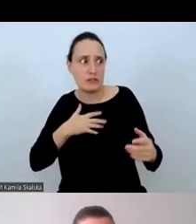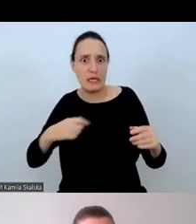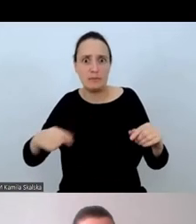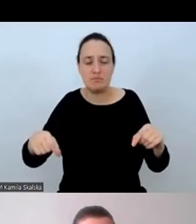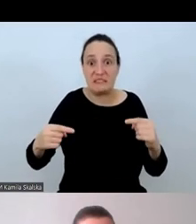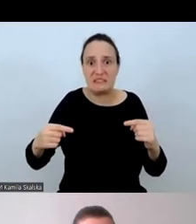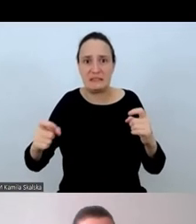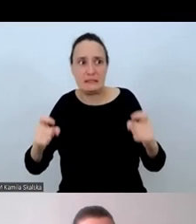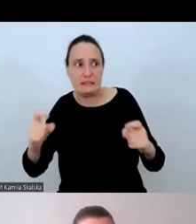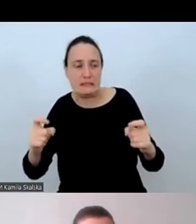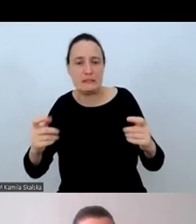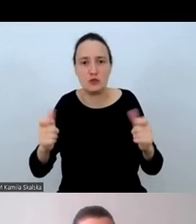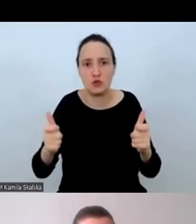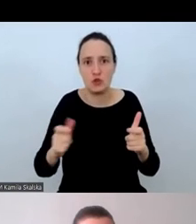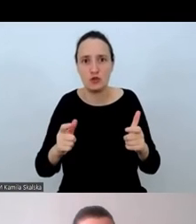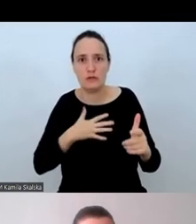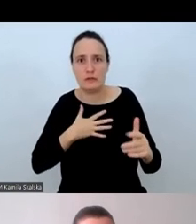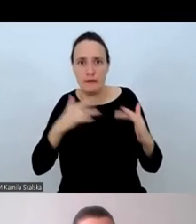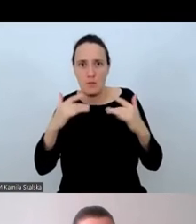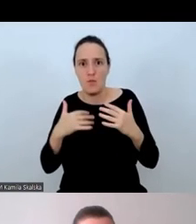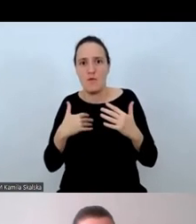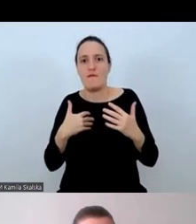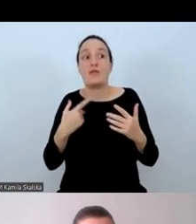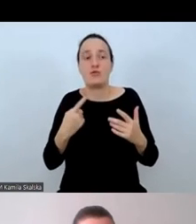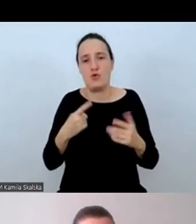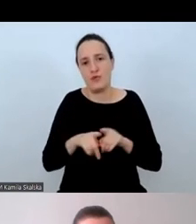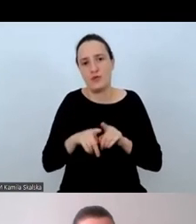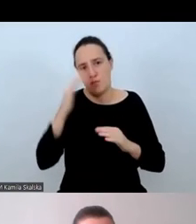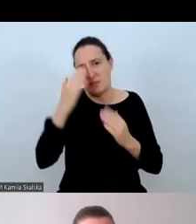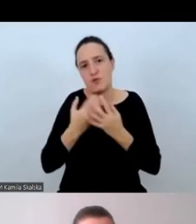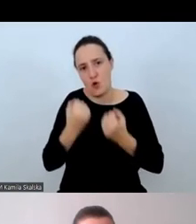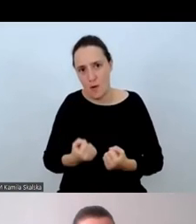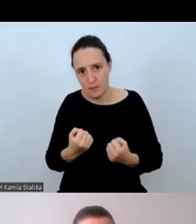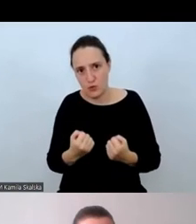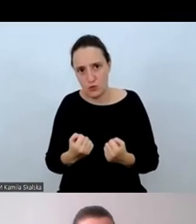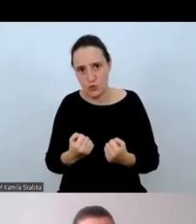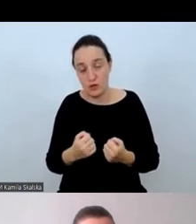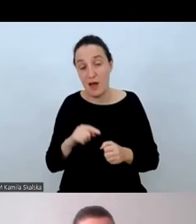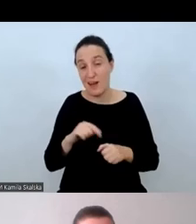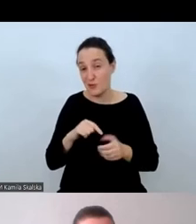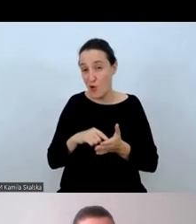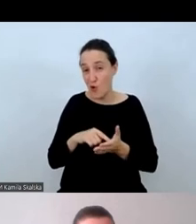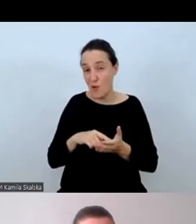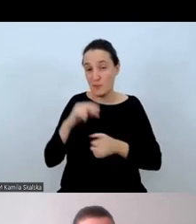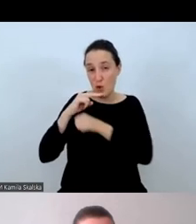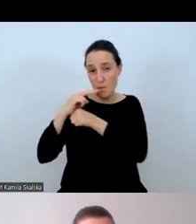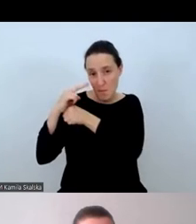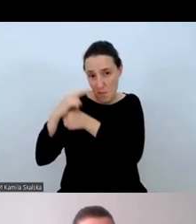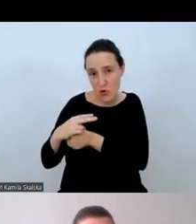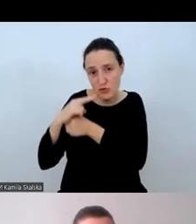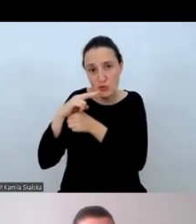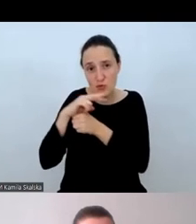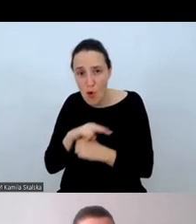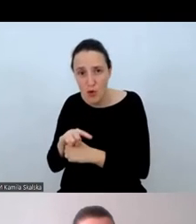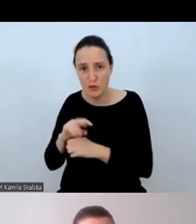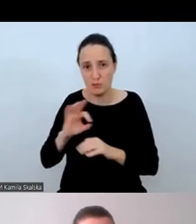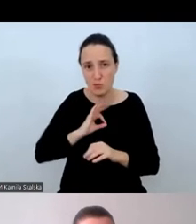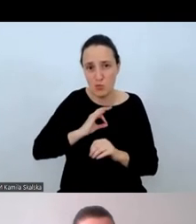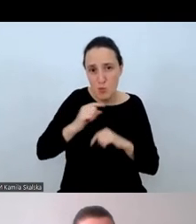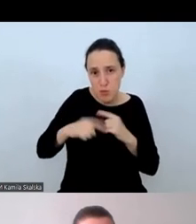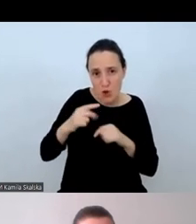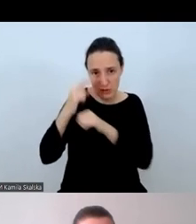Interesowało nas również, czy monitorowanie, czy to nadzorowanie swojego procesu i całej sytuacji